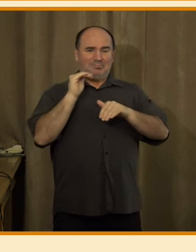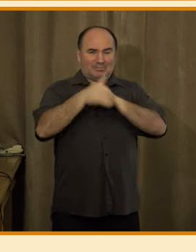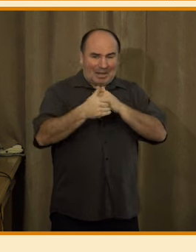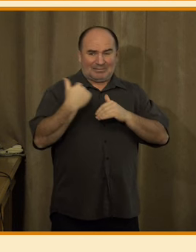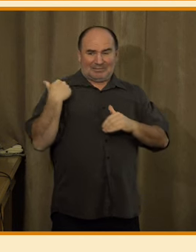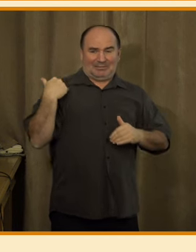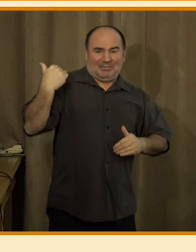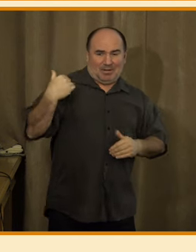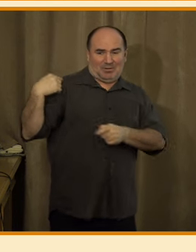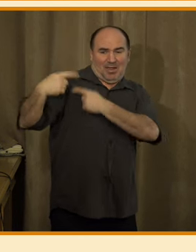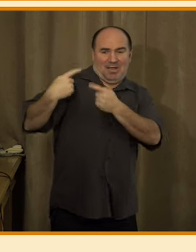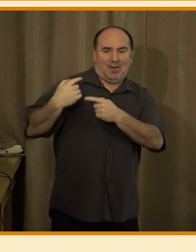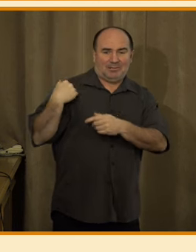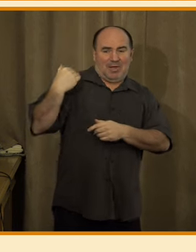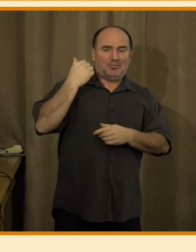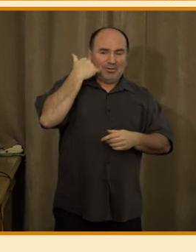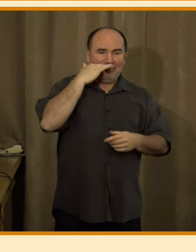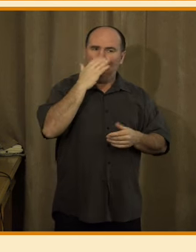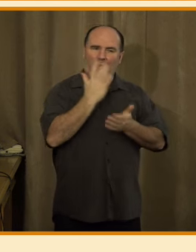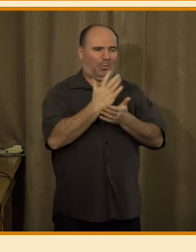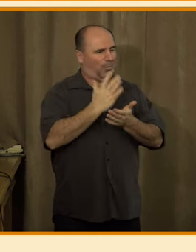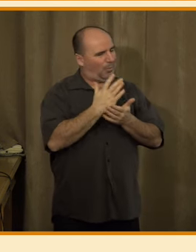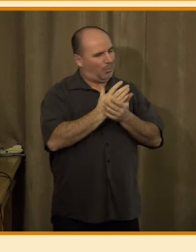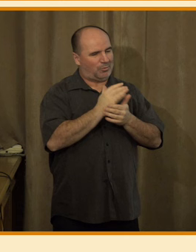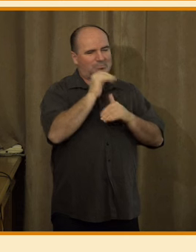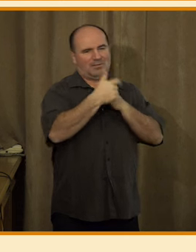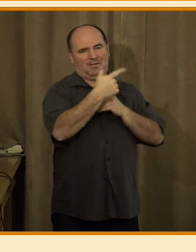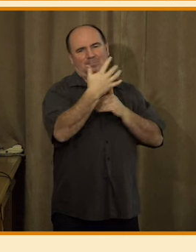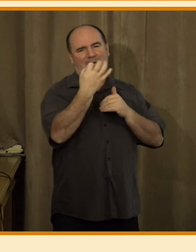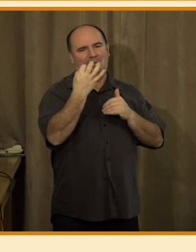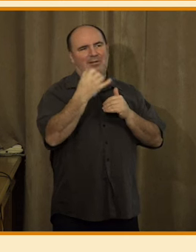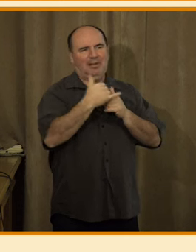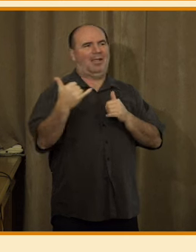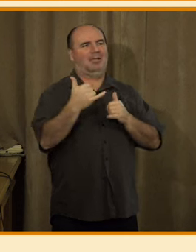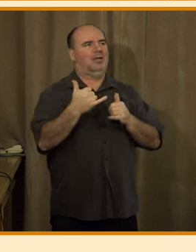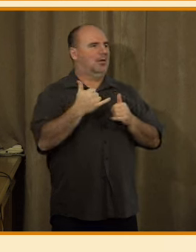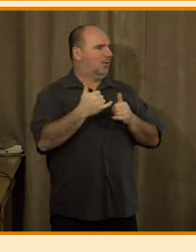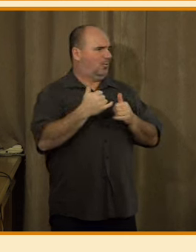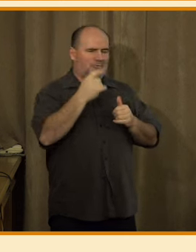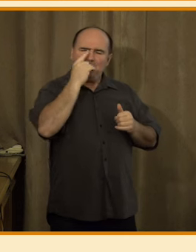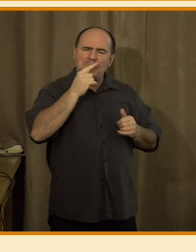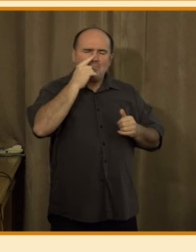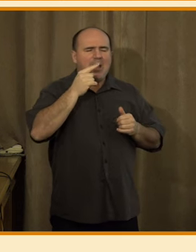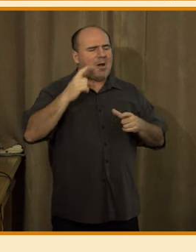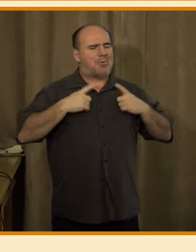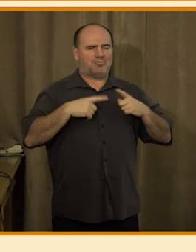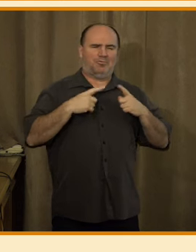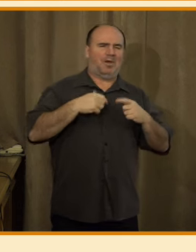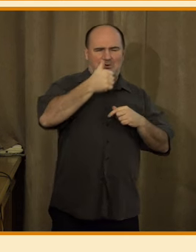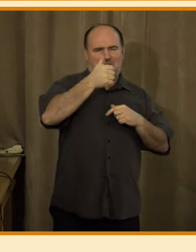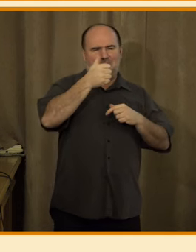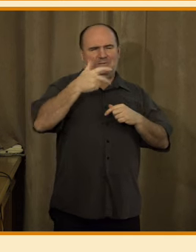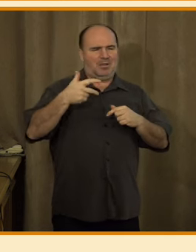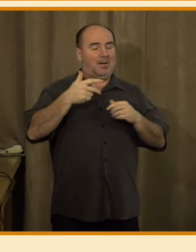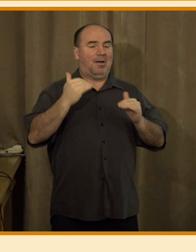jenom 25 a 34 let, tak už je to jenom třetina respondentů, kteří mají s tím nějakou zkušenost. Takže když půjdeme ještě víc, pak je to